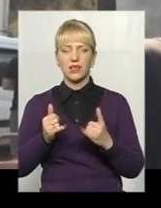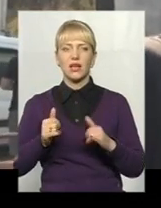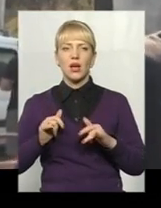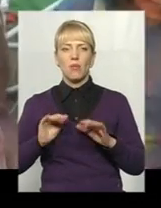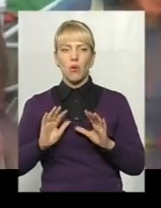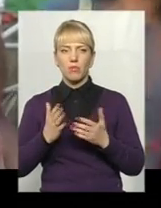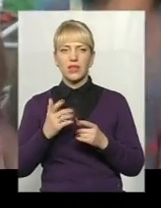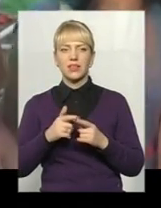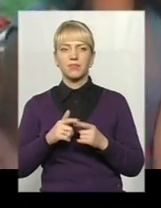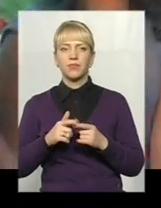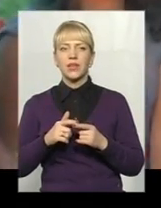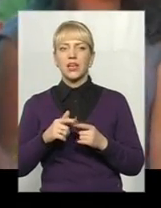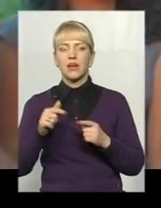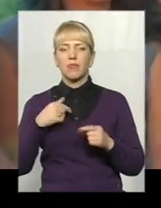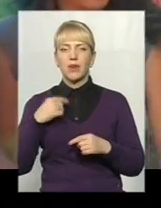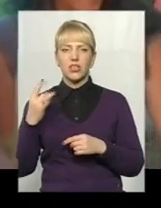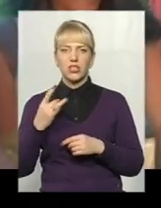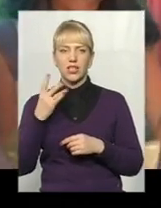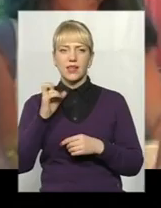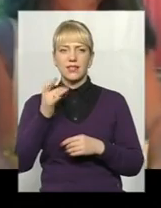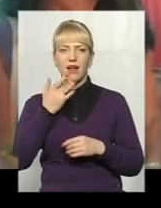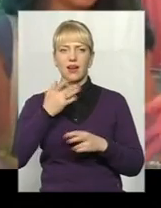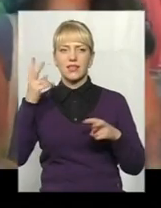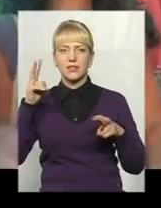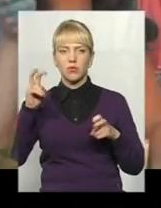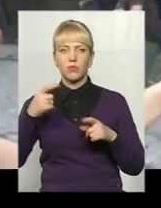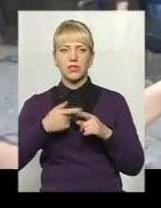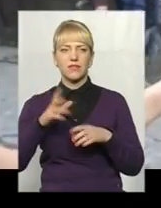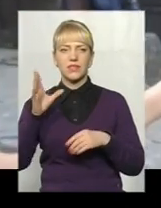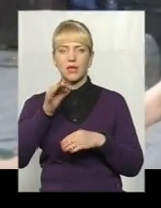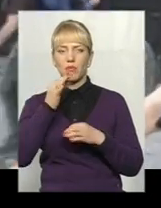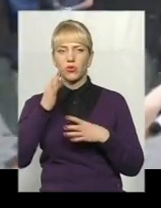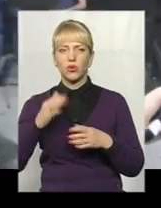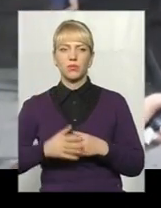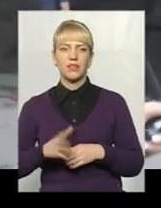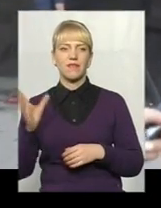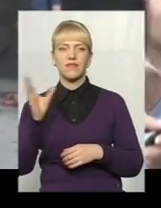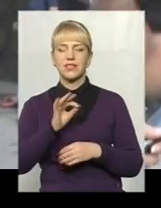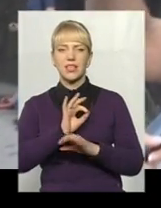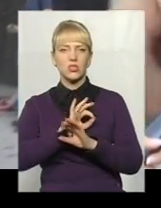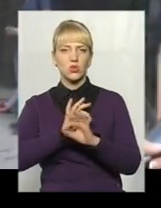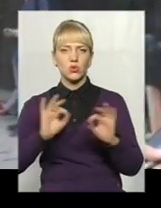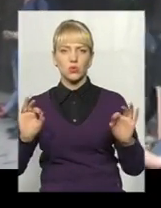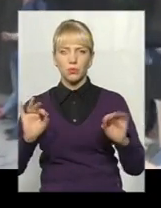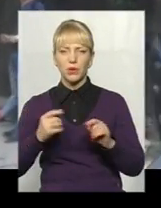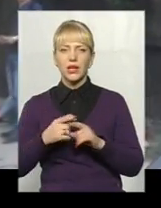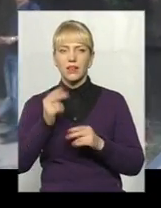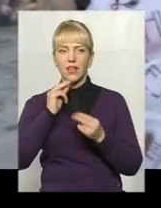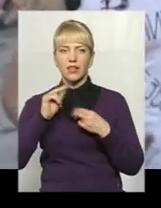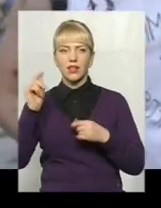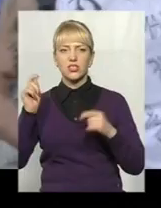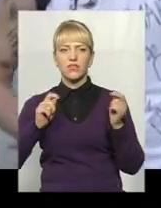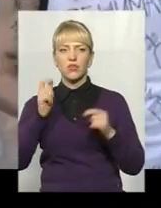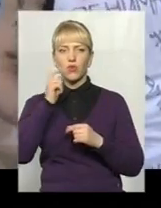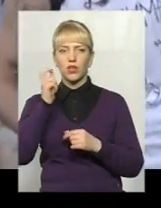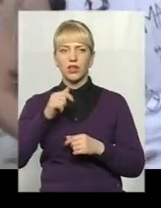просто. Це не перший раз на республіці, нам подобається, все файно. Все супер, найкращий фестиваль в Україні. Я